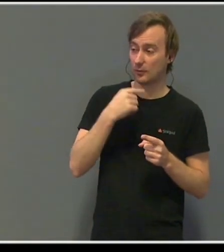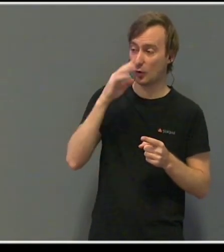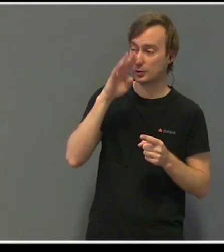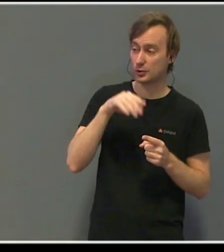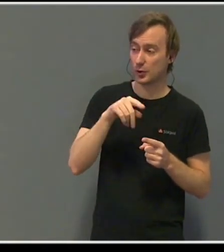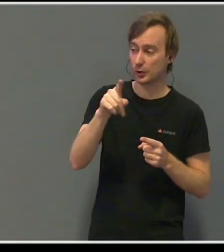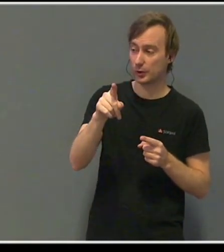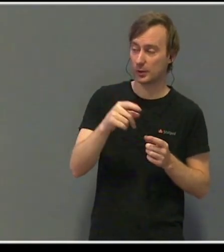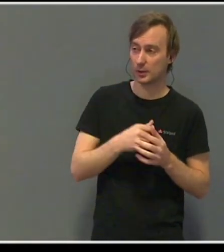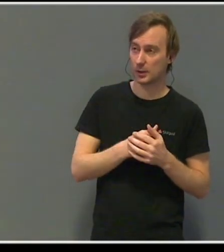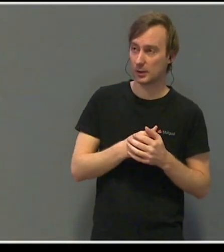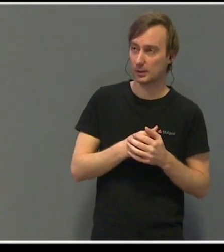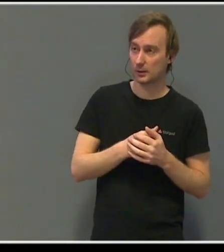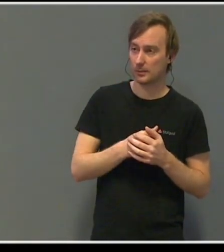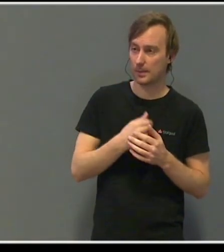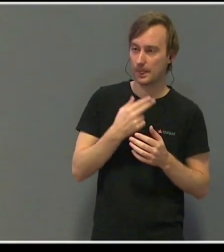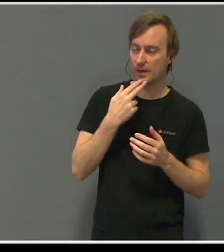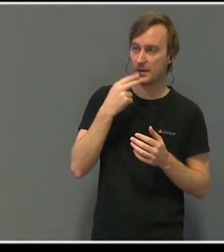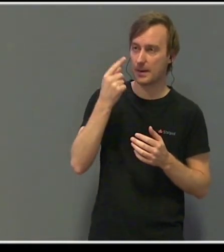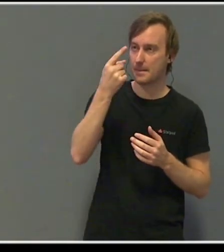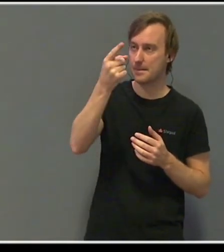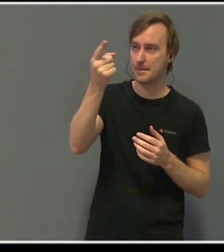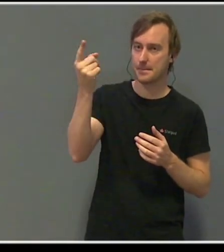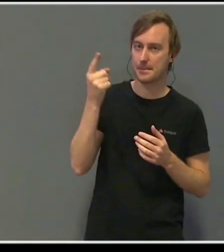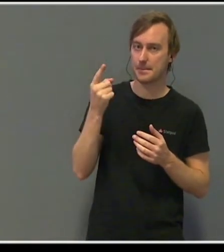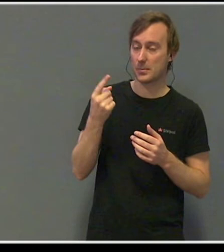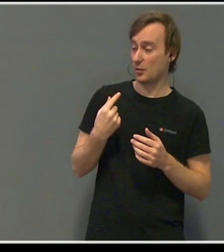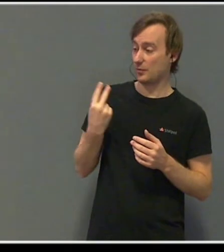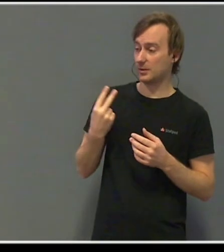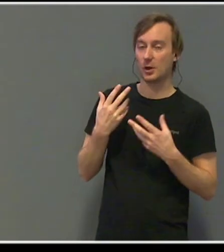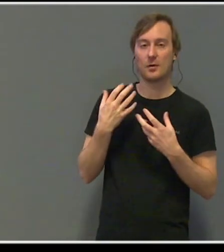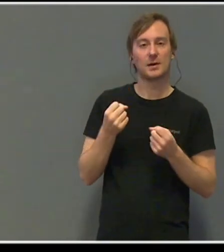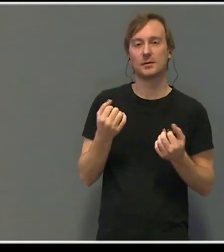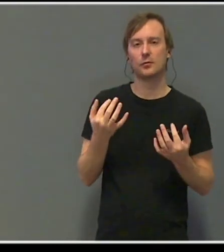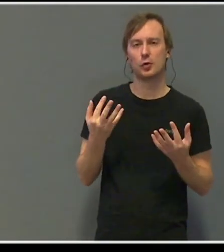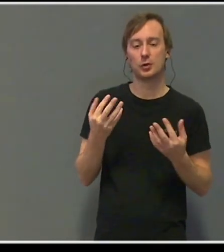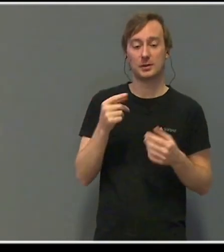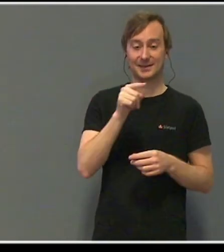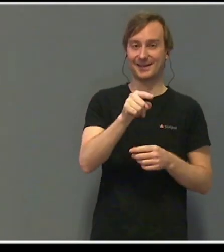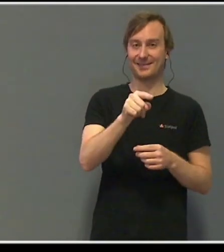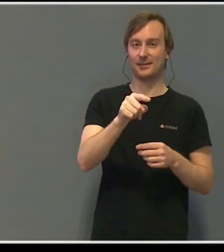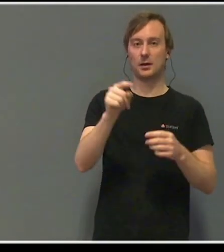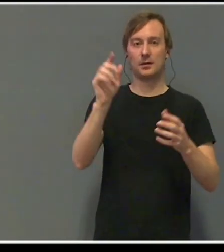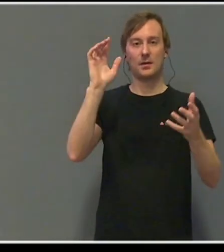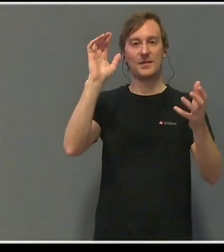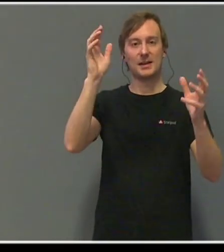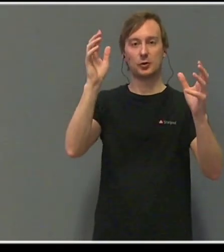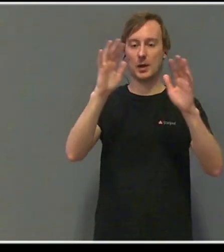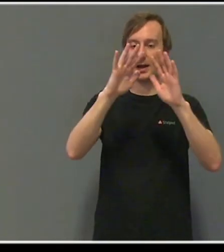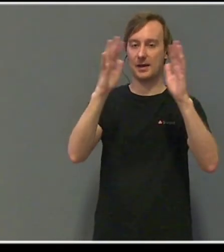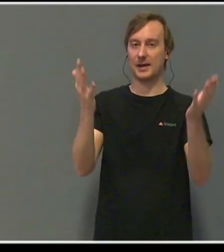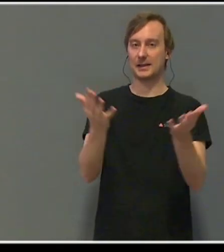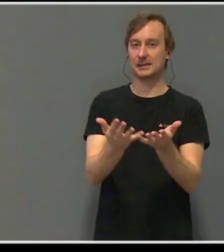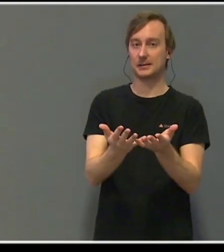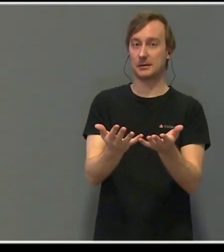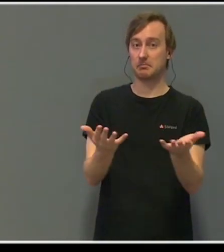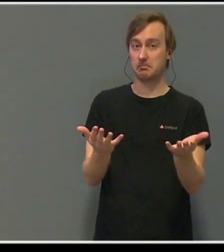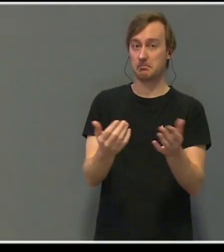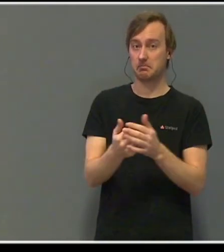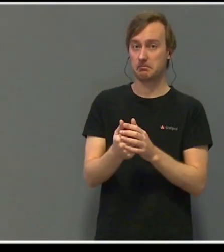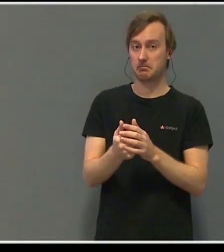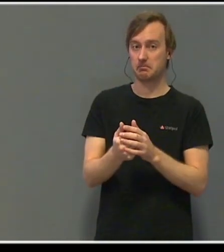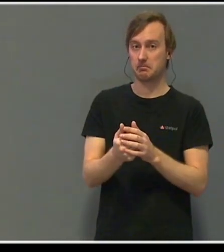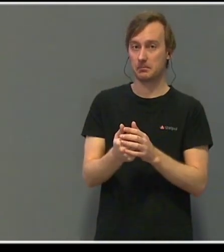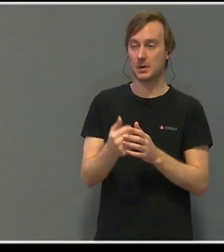Hvem var disse menneskene? Og hvor hadde vi vært i forhold til denne verdenen? De har lest innlegget i bloggen